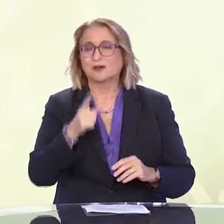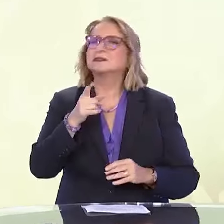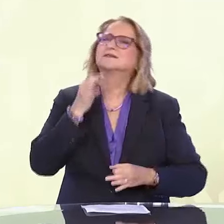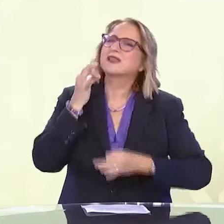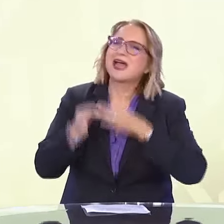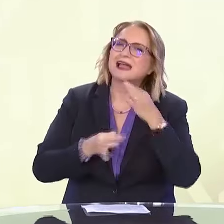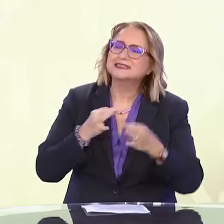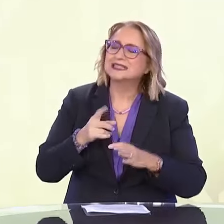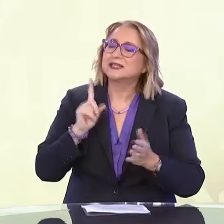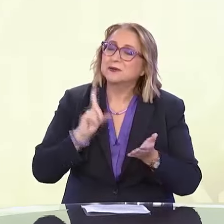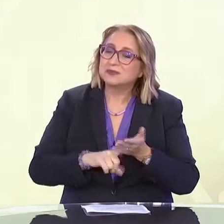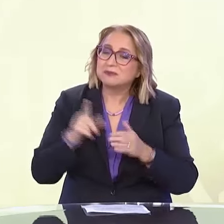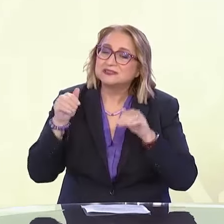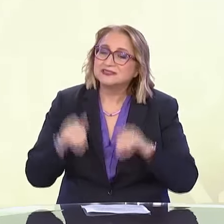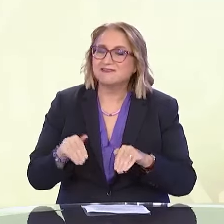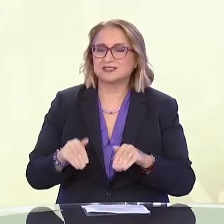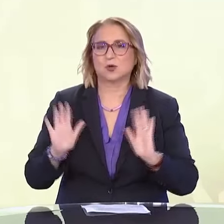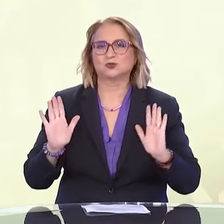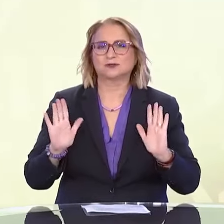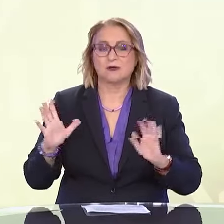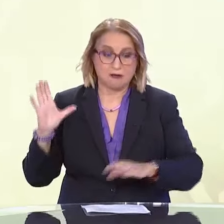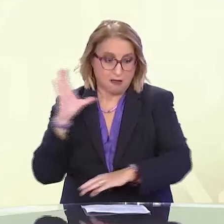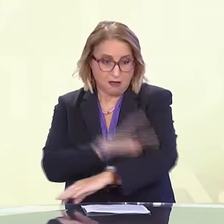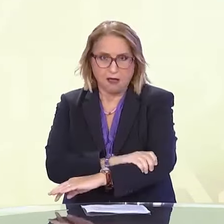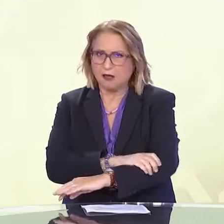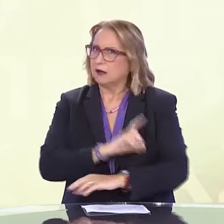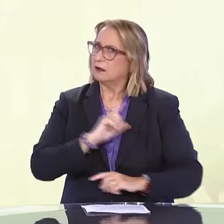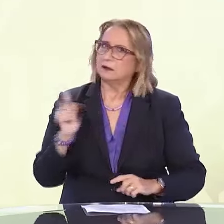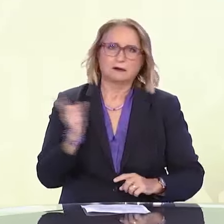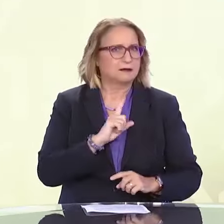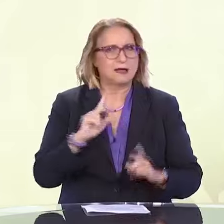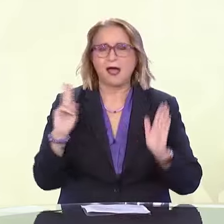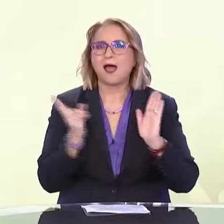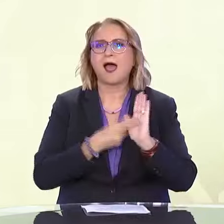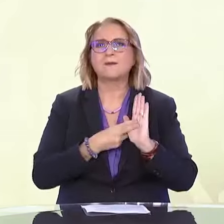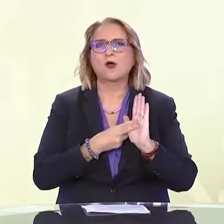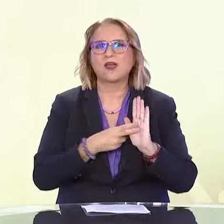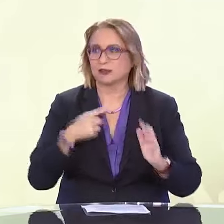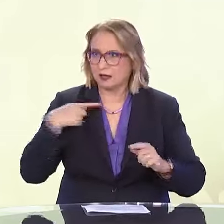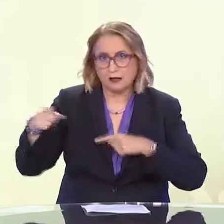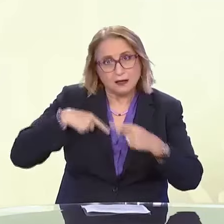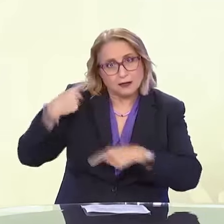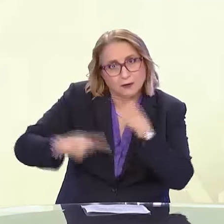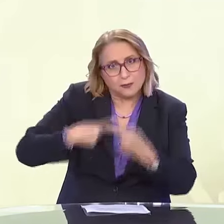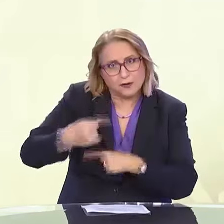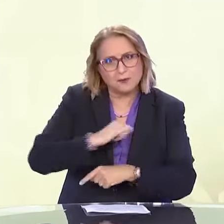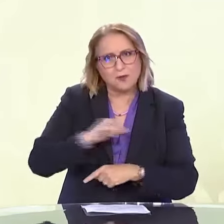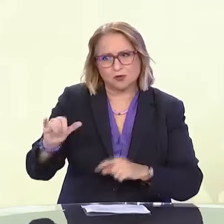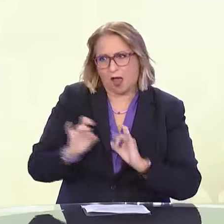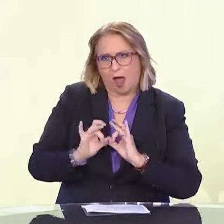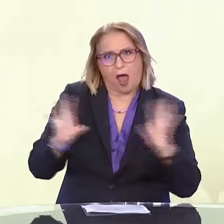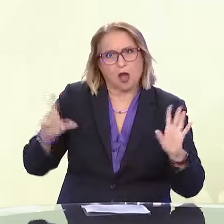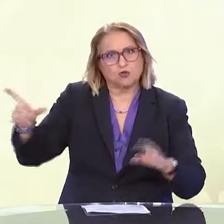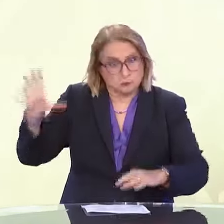τυφλών ή βλέπω όντων. Οπότε, το να αγγίζουμε έναν άγνωστο άνθρωπο χωρίς να τον γνωρίζουμε και χωρίς να τον ρωτήσουμε σίγουρα δεν είναι καλή πρακτική.